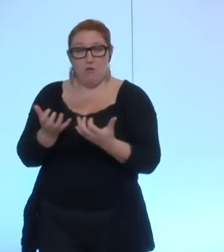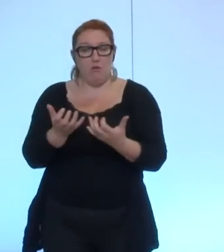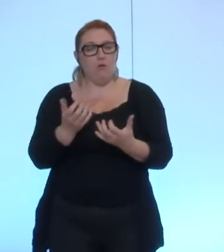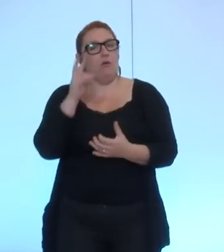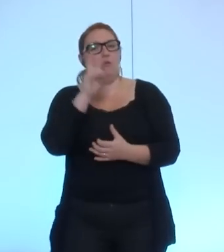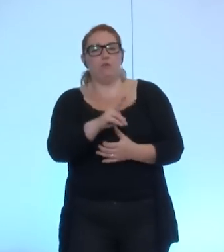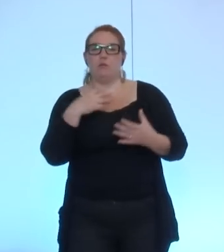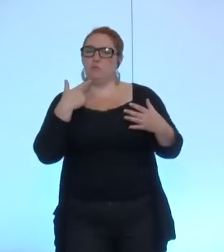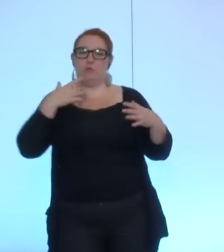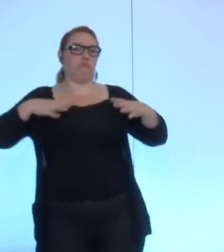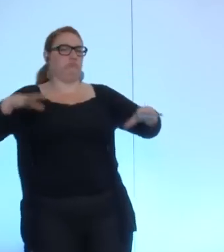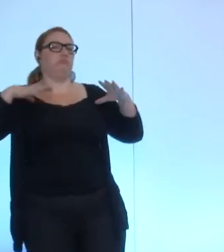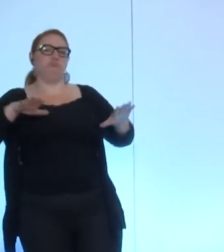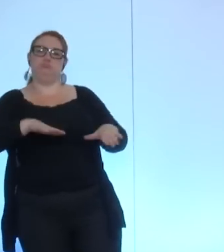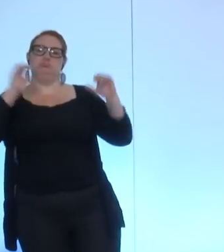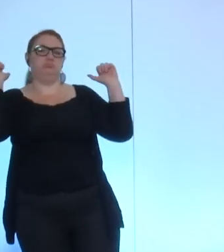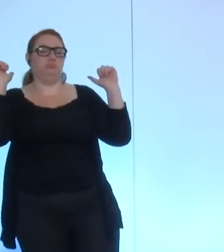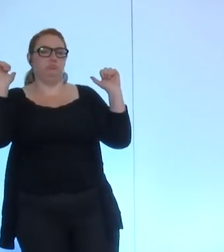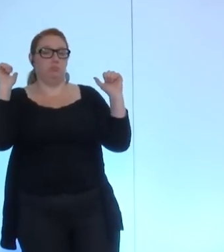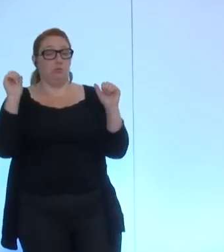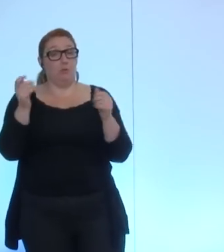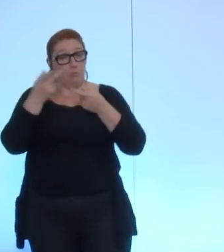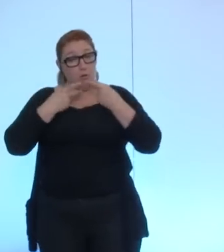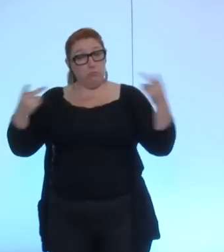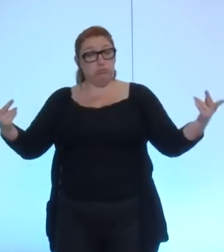je vous le dis d'autant plus facilement que sur le fond